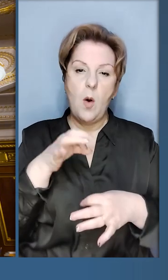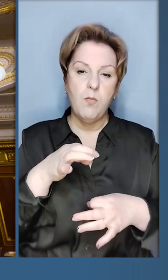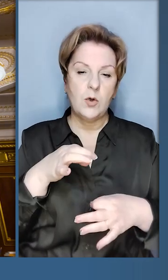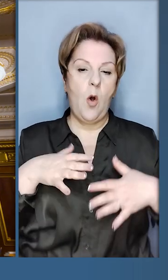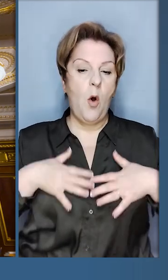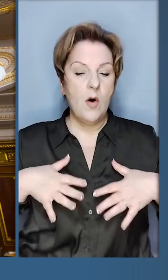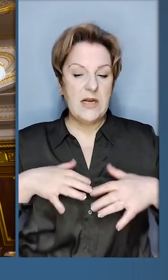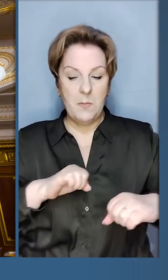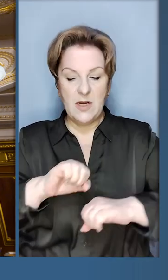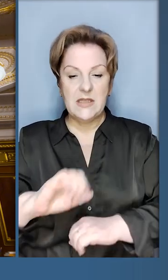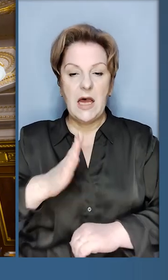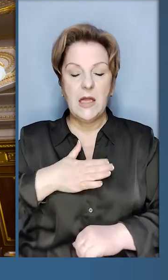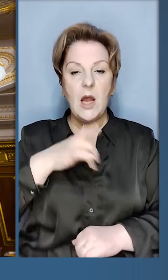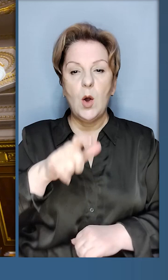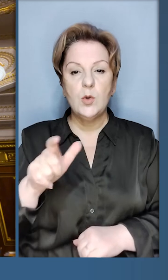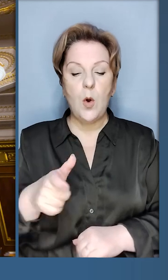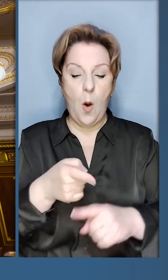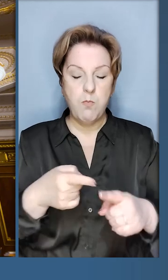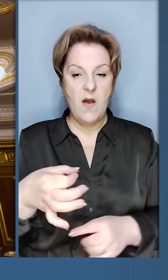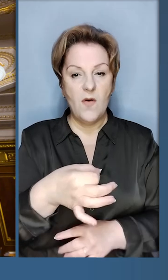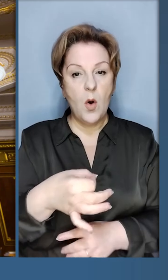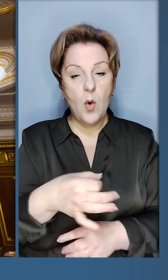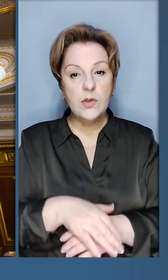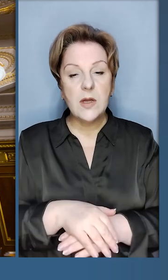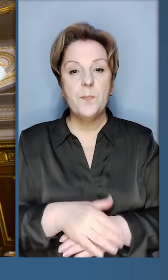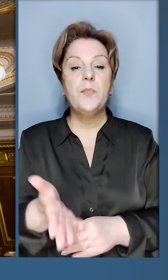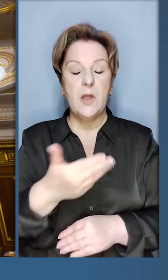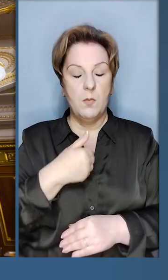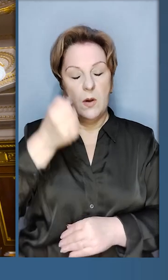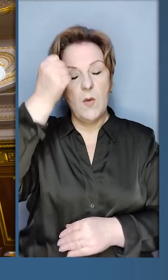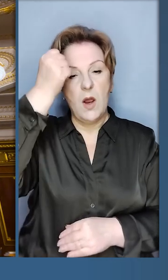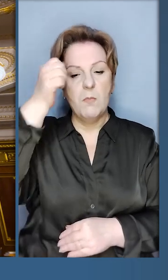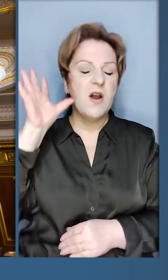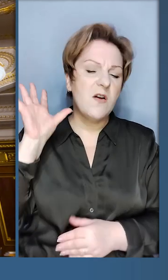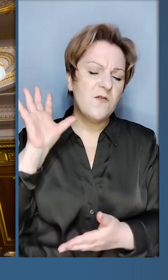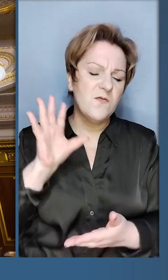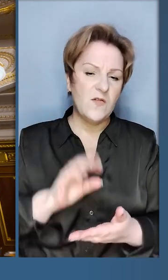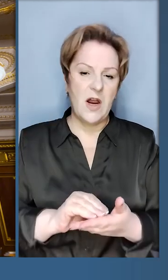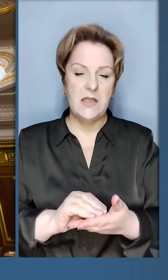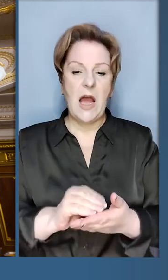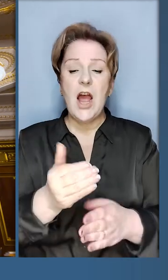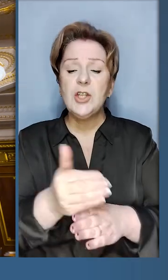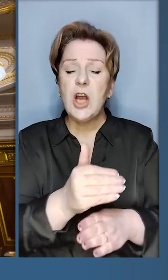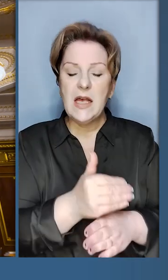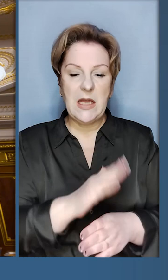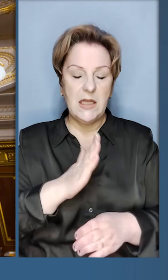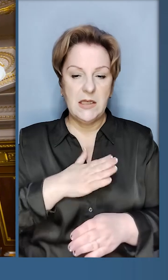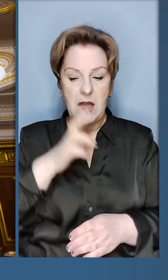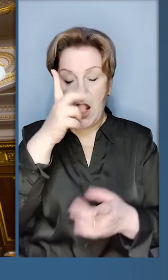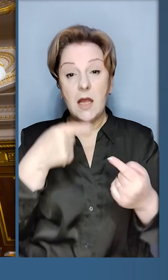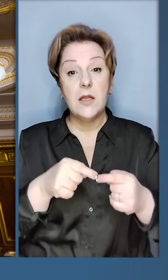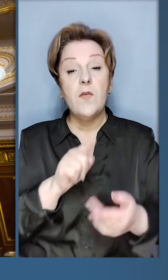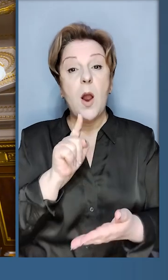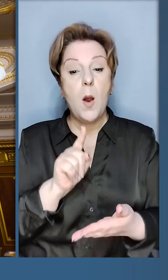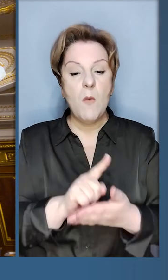Крим, про захист наших людей на півострові. Ми пам'ятаємо про всі частинки нашої держави